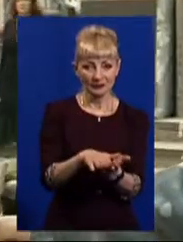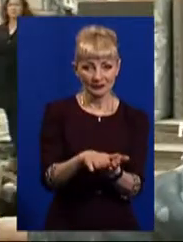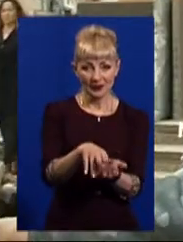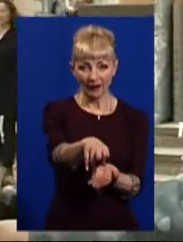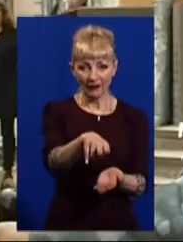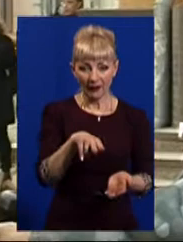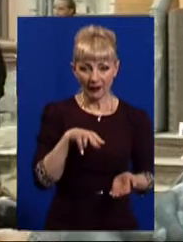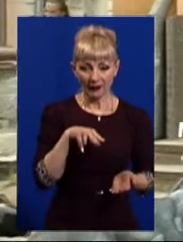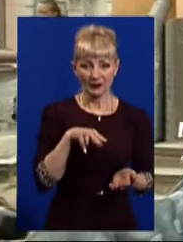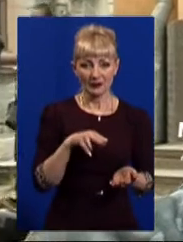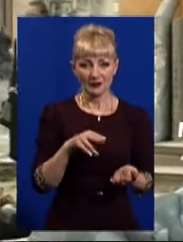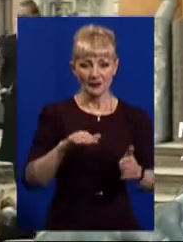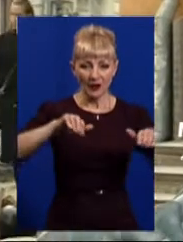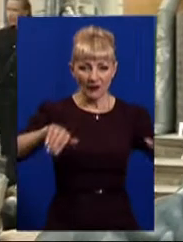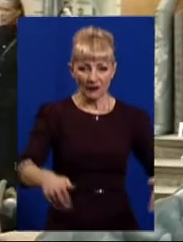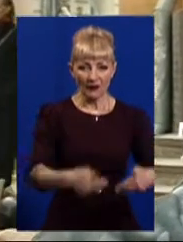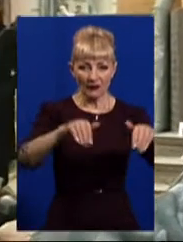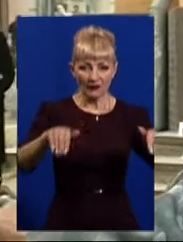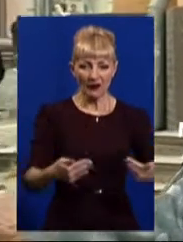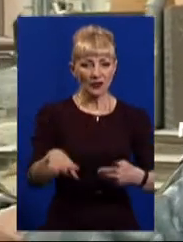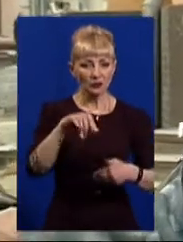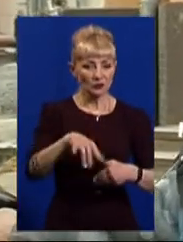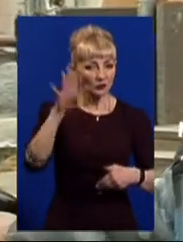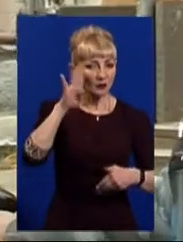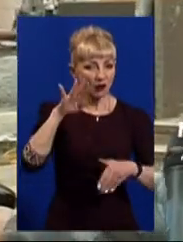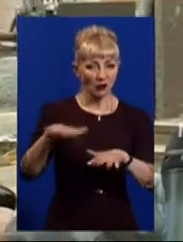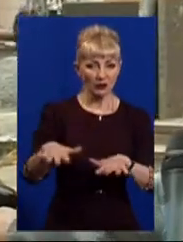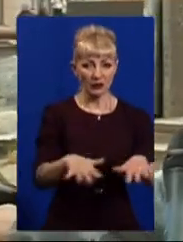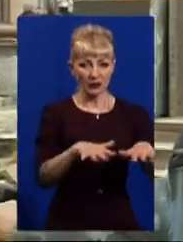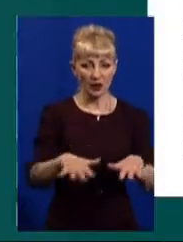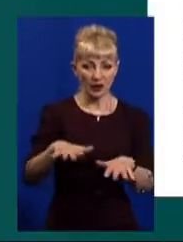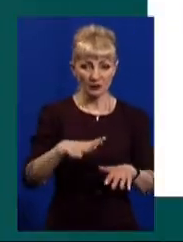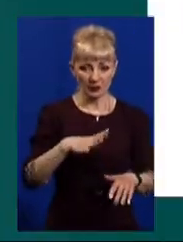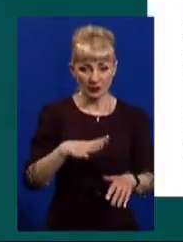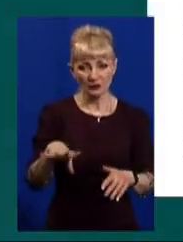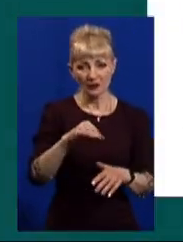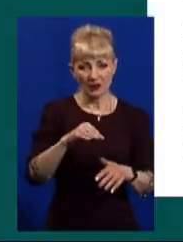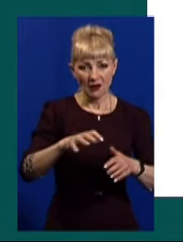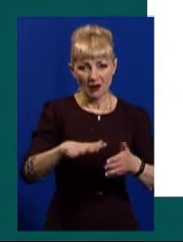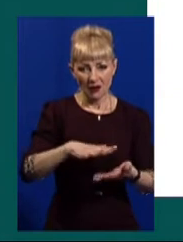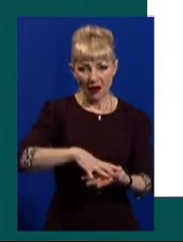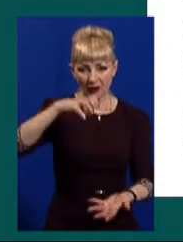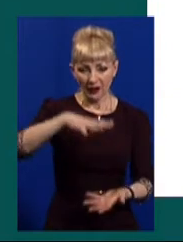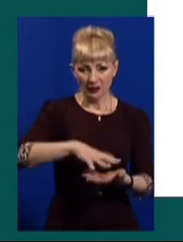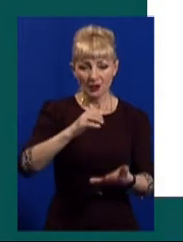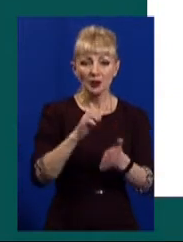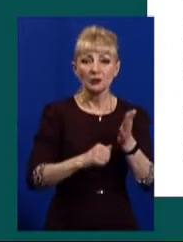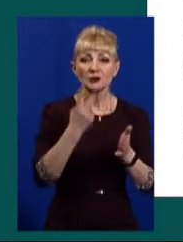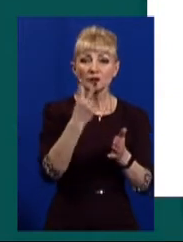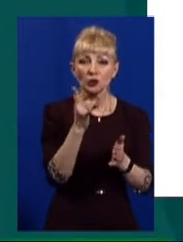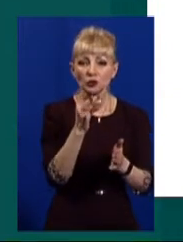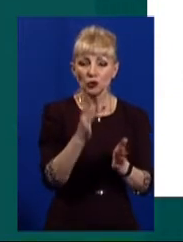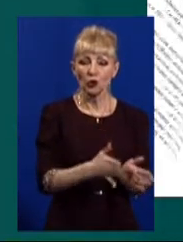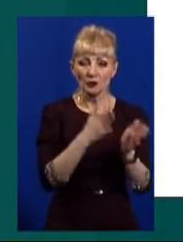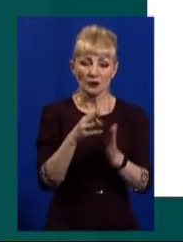Виривали котлован, що вода тут стояла, поки вибрали все. Причину другого переносу строків реконструкції у